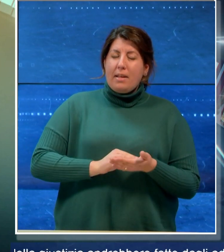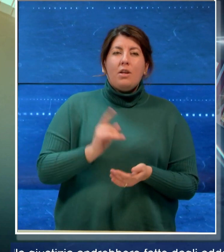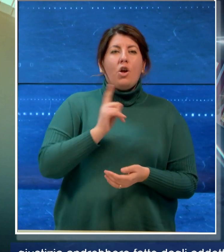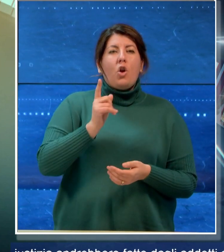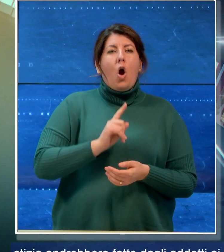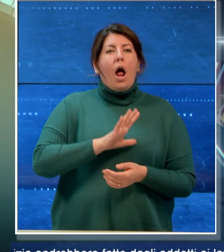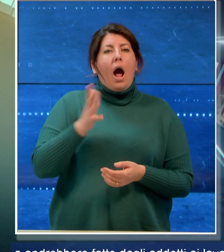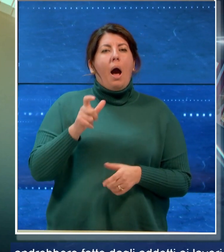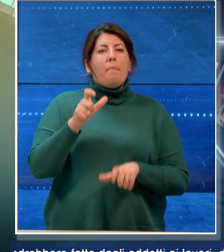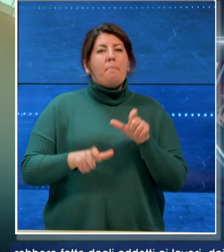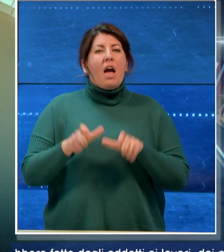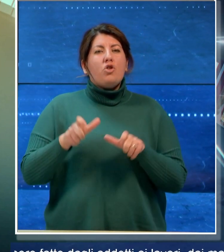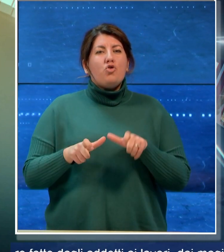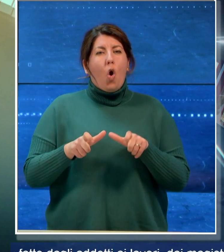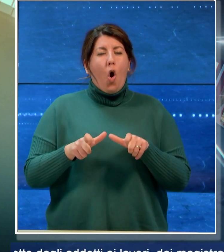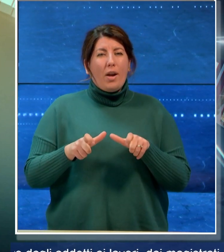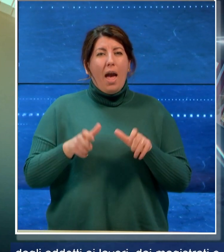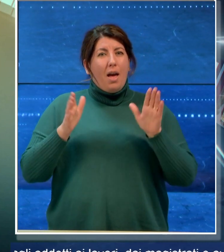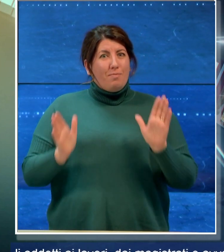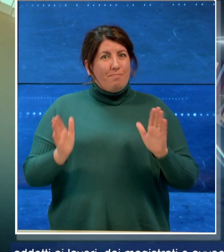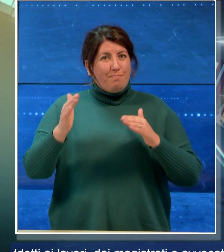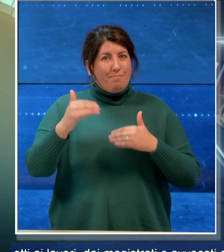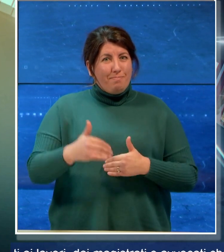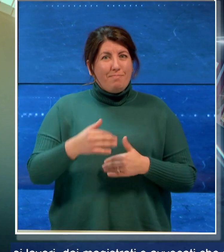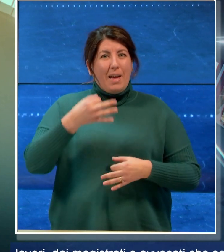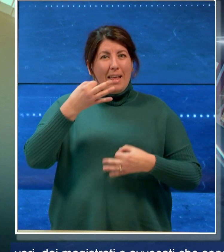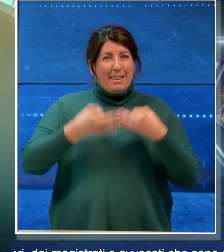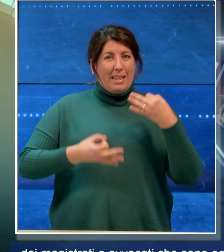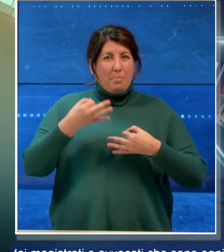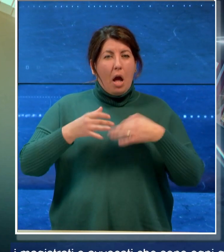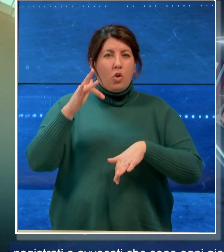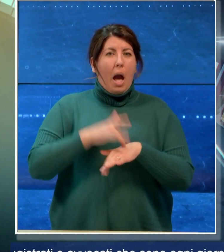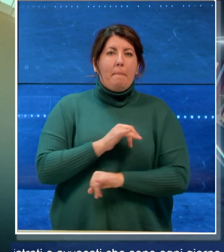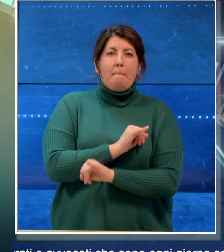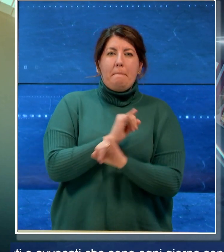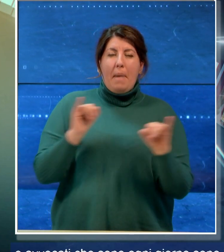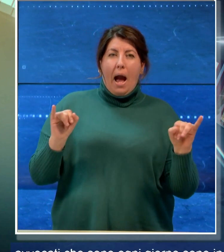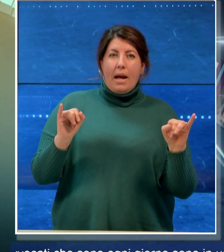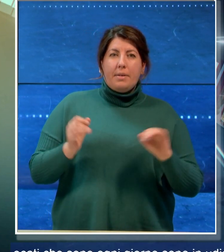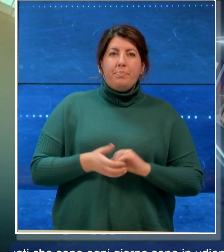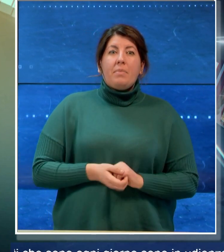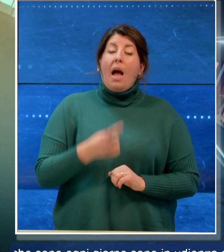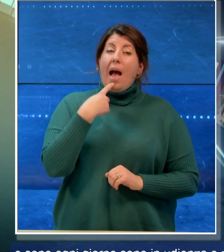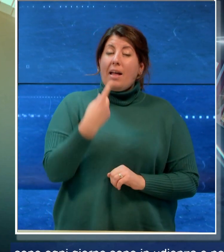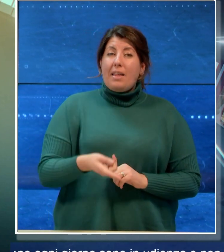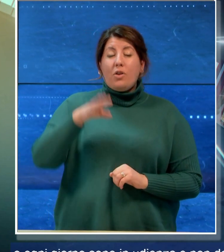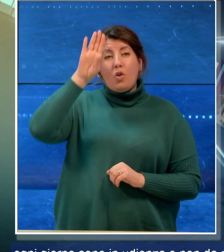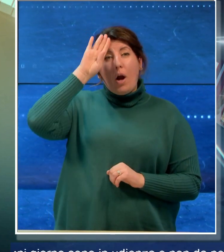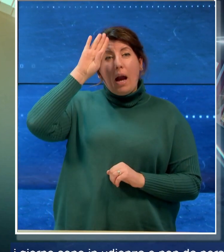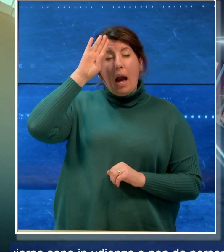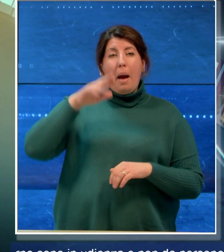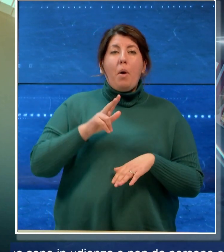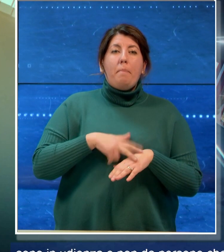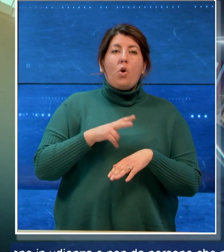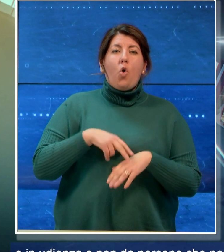persone che non sono state mai in un'aula di giustizia lo ha detto il capo della